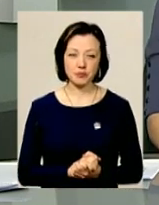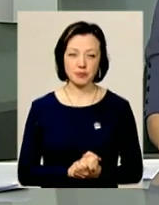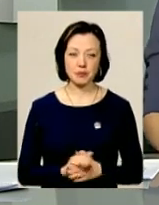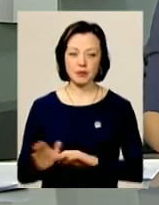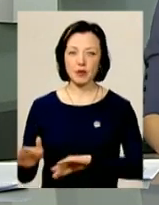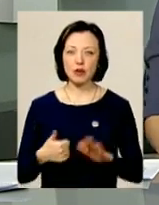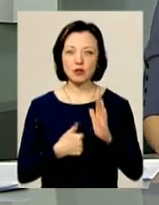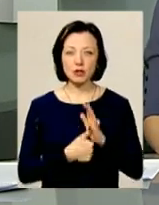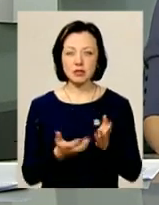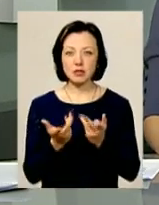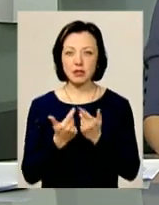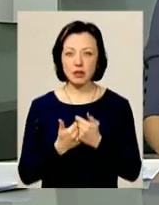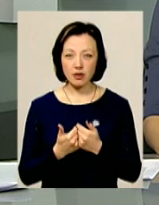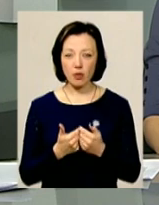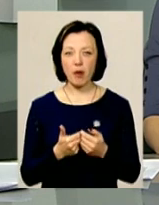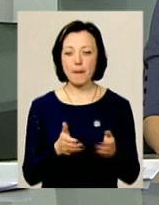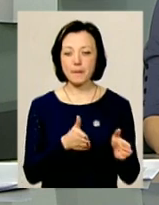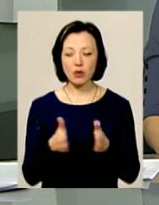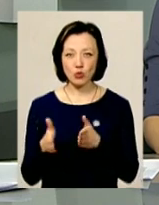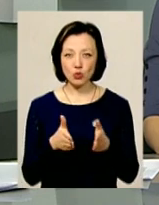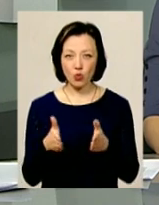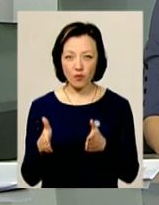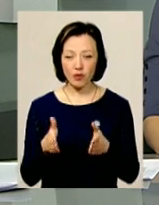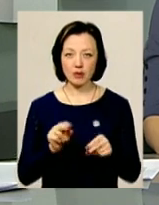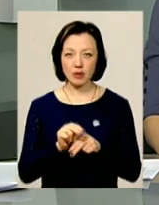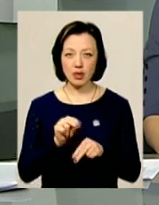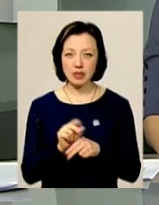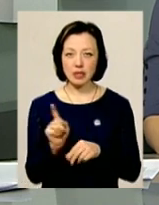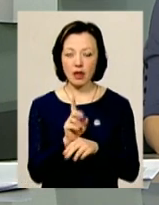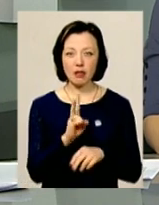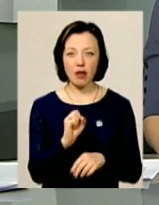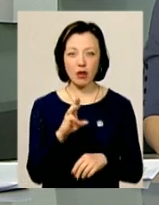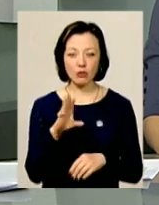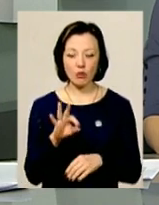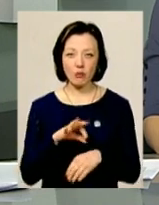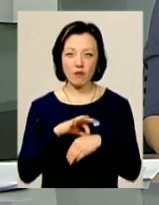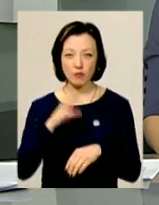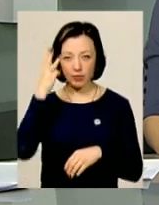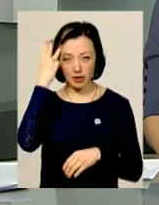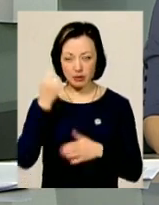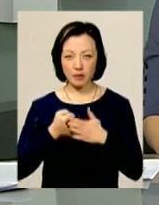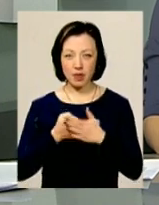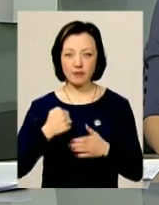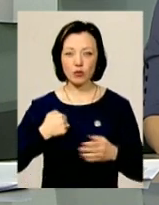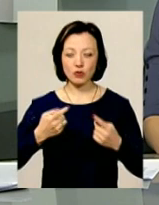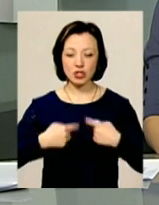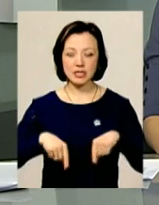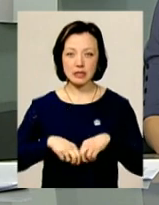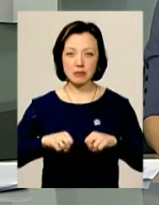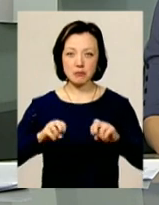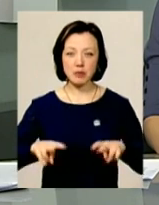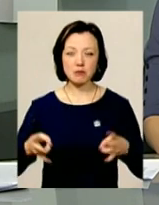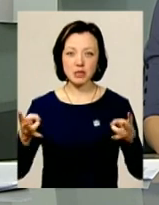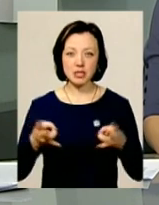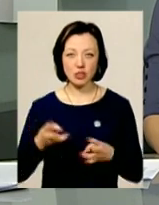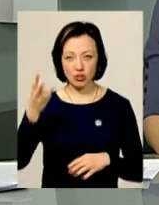Шостий за ліком кваліфікаційний курс підготовки за стандартами НАТО проходить у Хмельницькому. На базі військової частини спеціального призначення, що